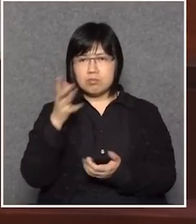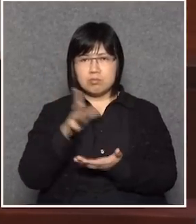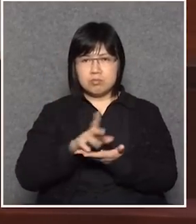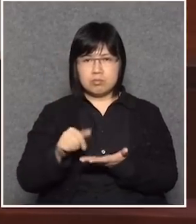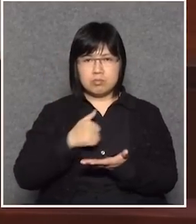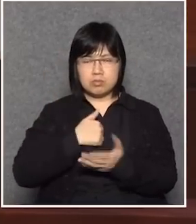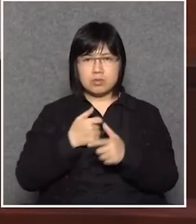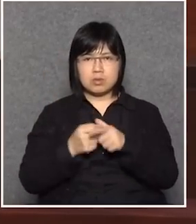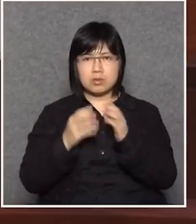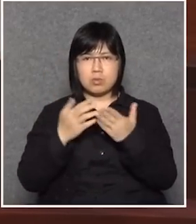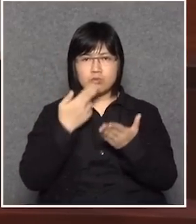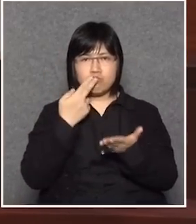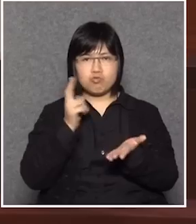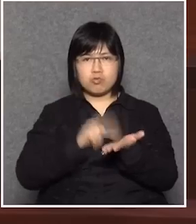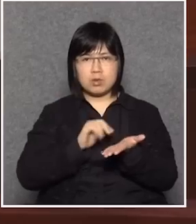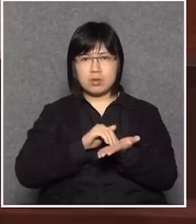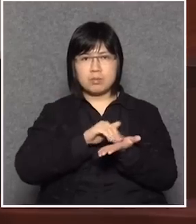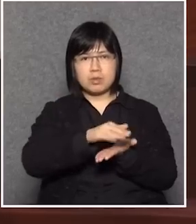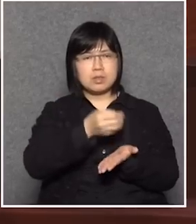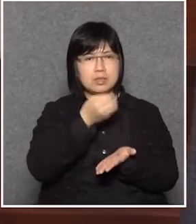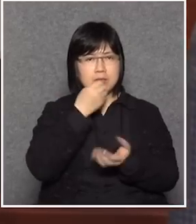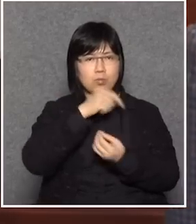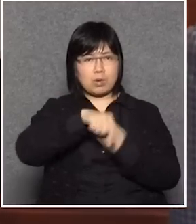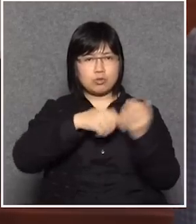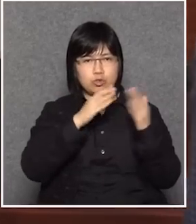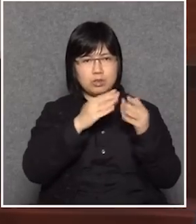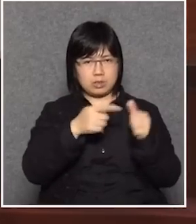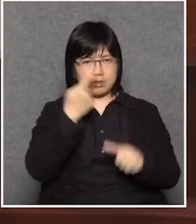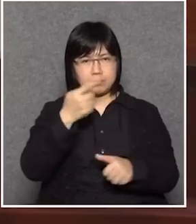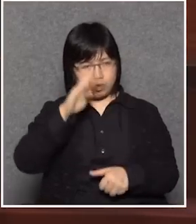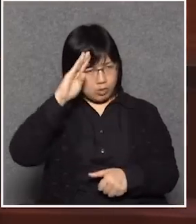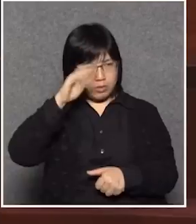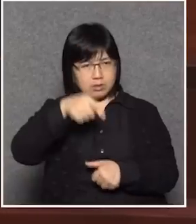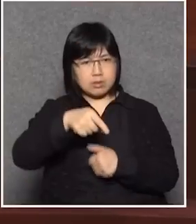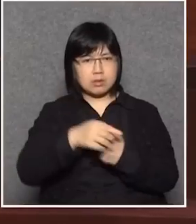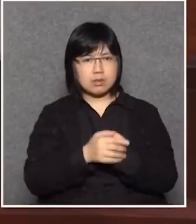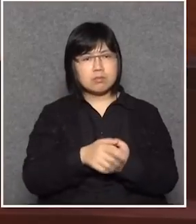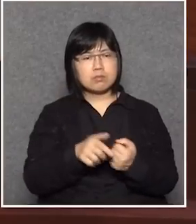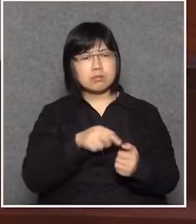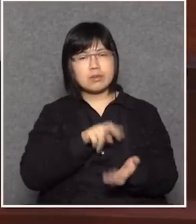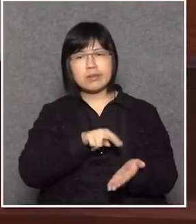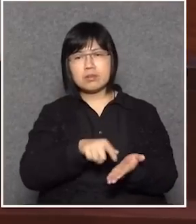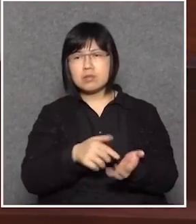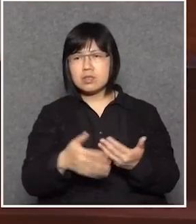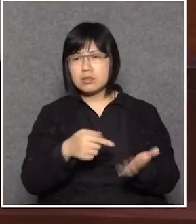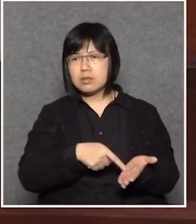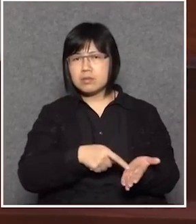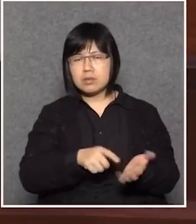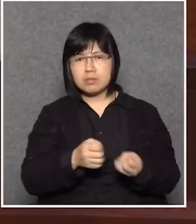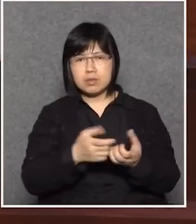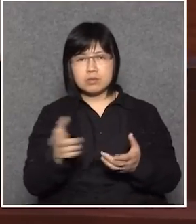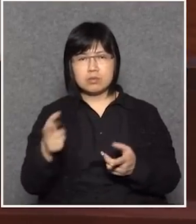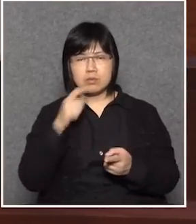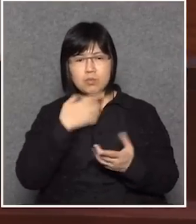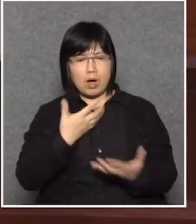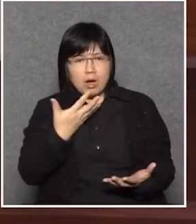我寫了封信先給食環處喂你麻煩你去跟進一下這件事現在幾是輿論輪